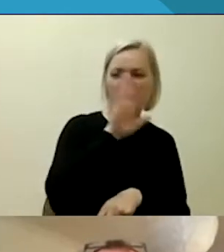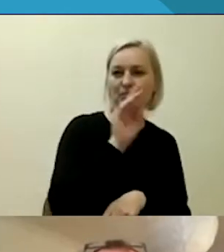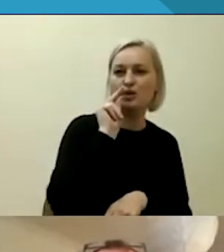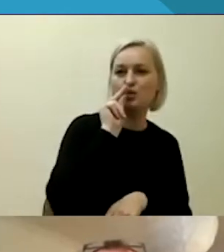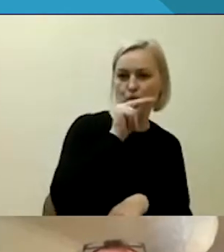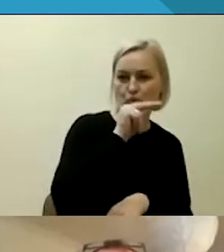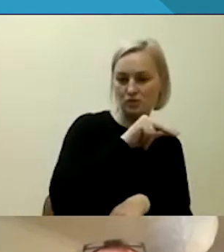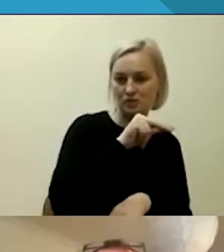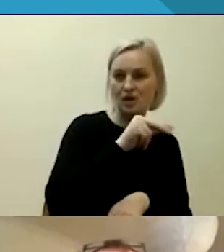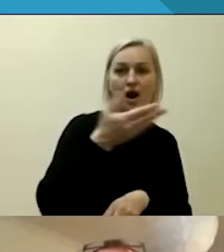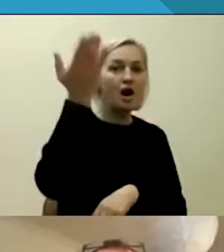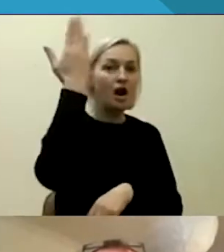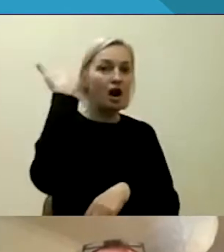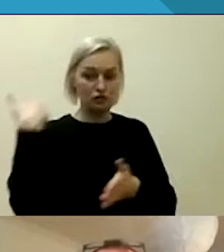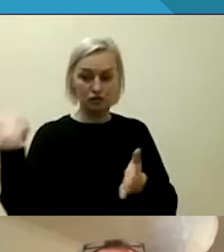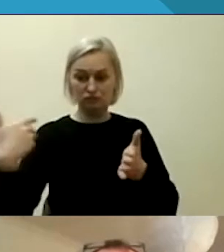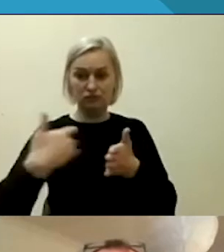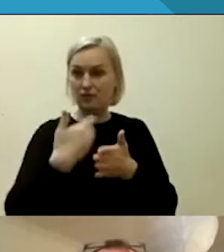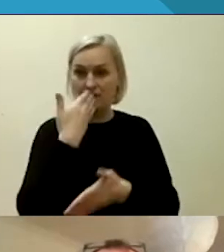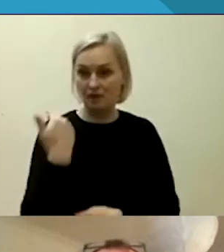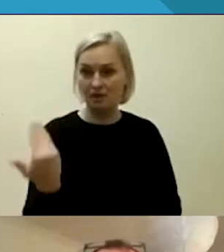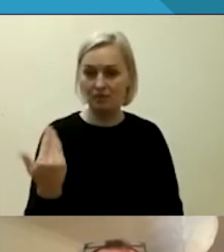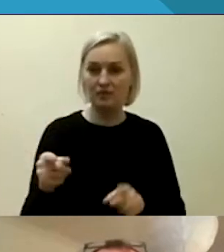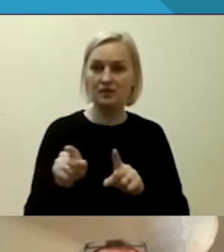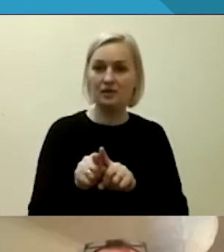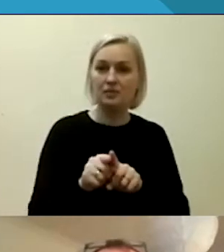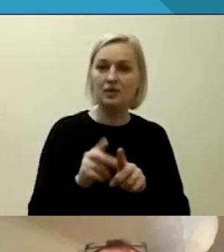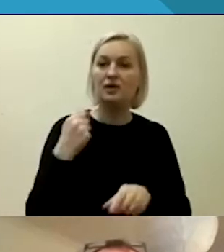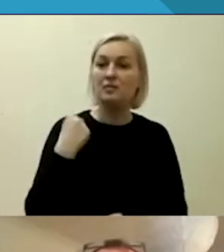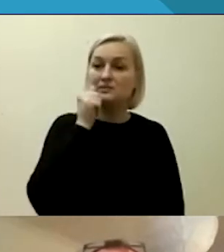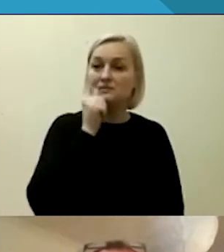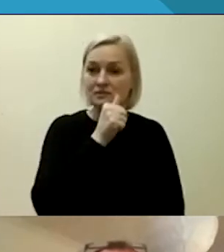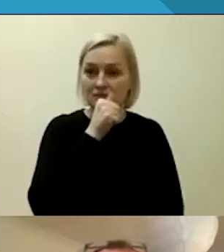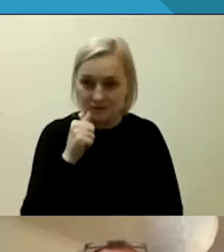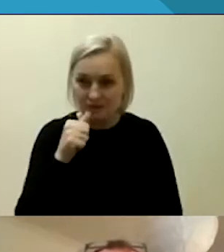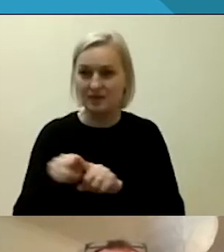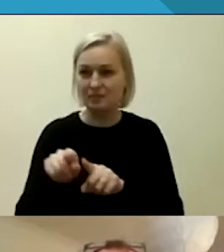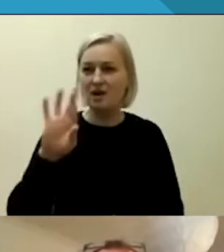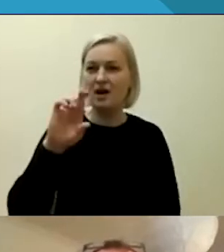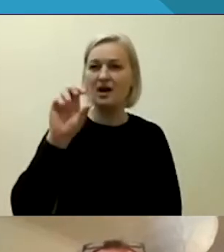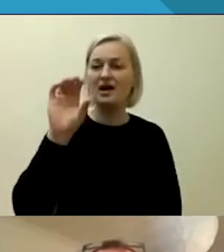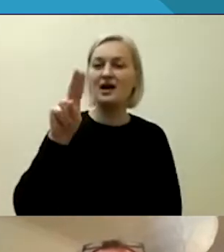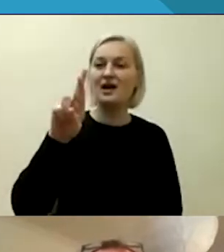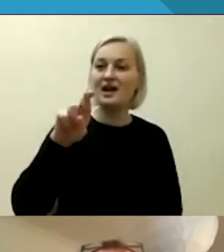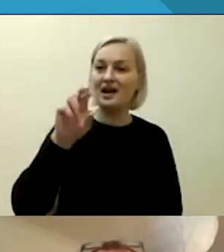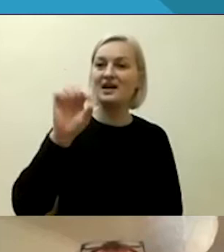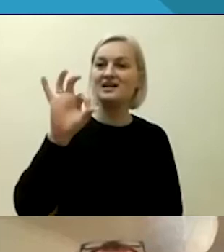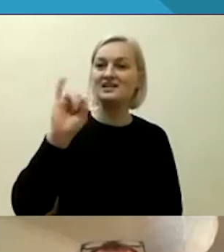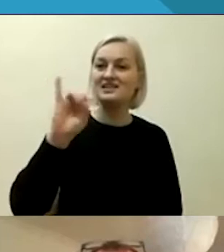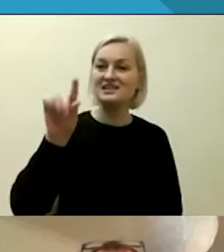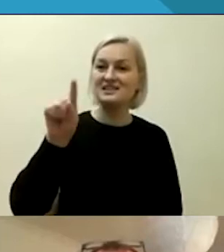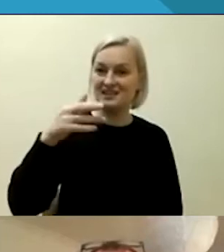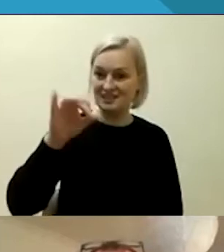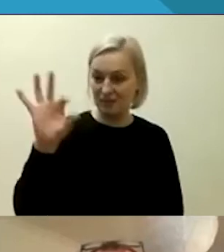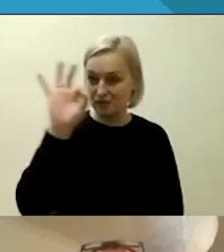nevyko. Kitaip sakant, mes turime nutraukti tylą susijusią su rasizmu. Mes turime nutraukti tylą tiek tarp